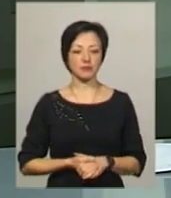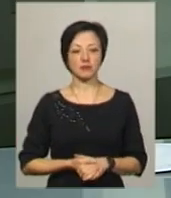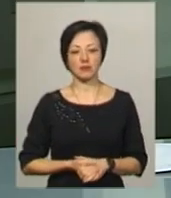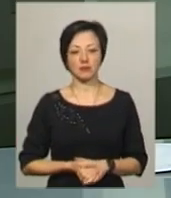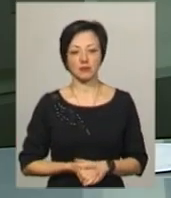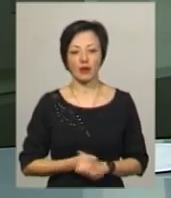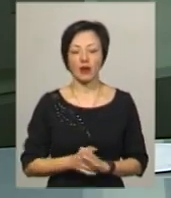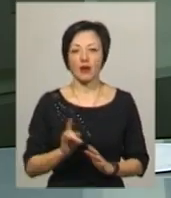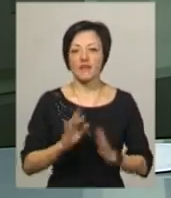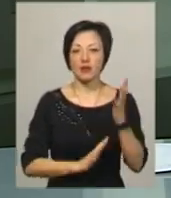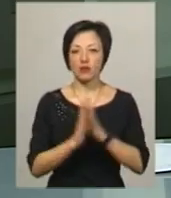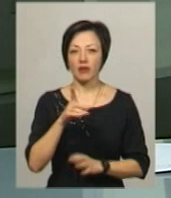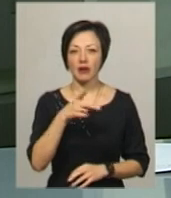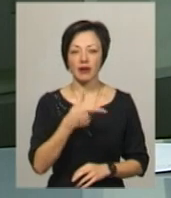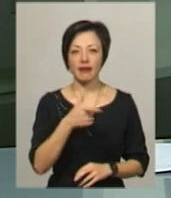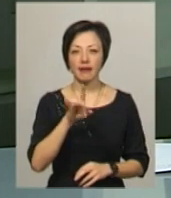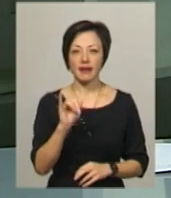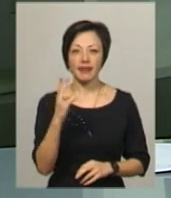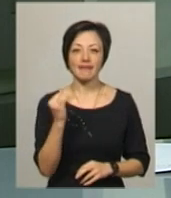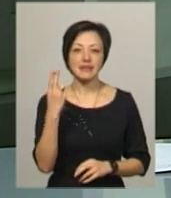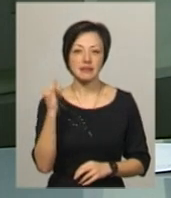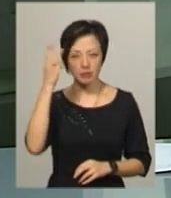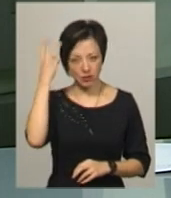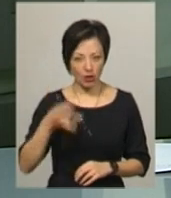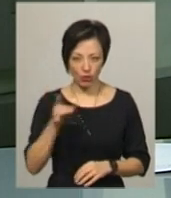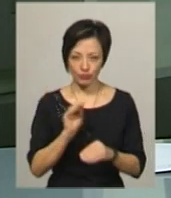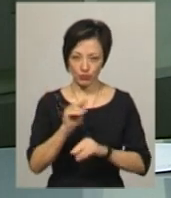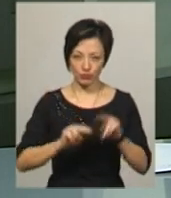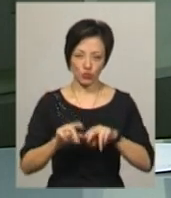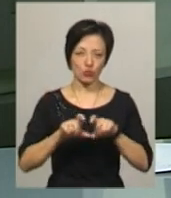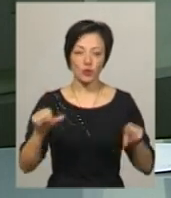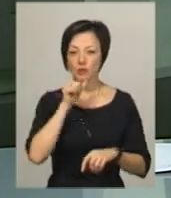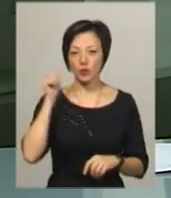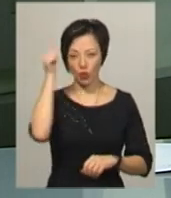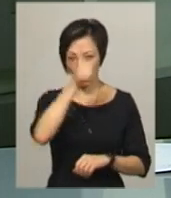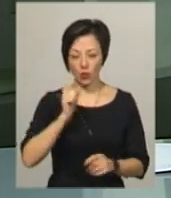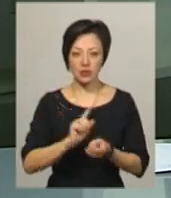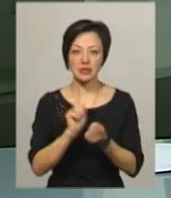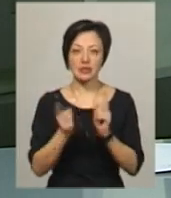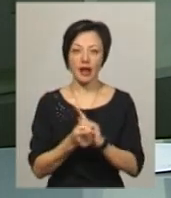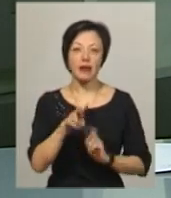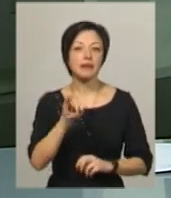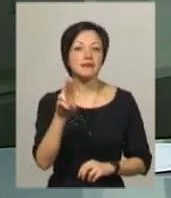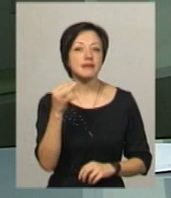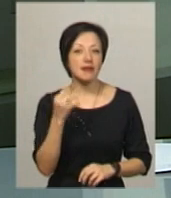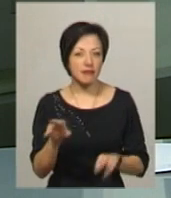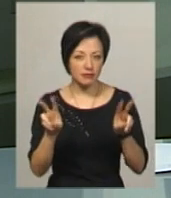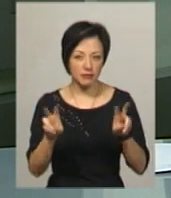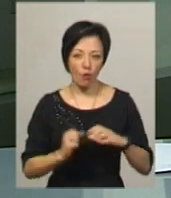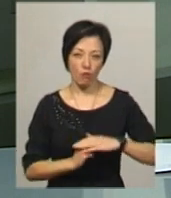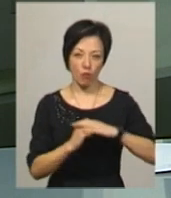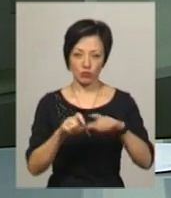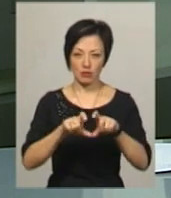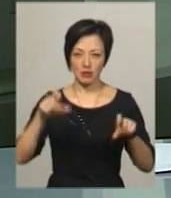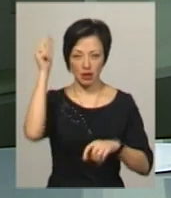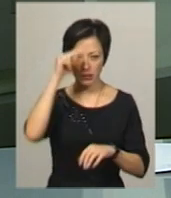У лісових гріньвцях Хмельницького району будуть добудовувати школу. З минулого року вона стала ліцеєм та опорним загальноосвітнім